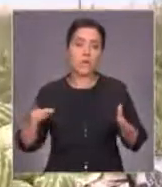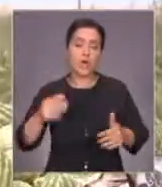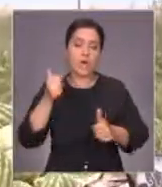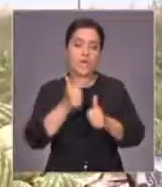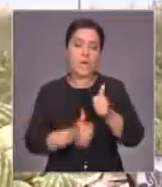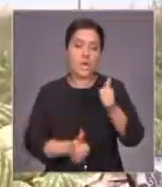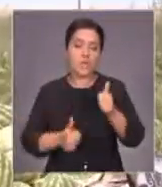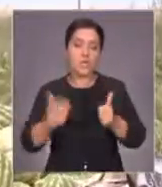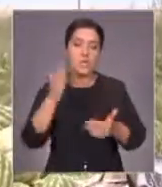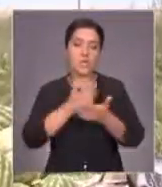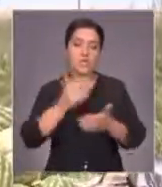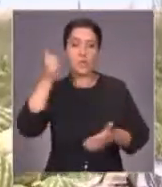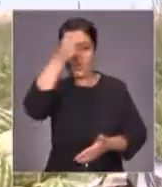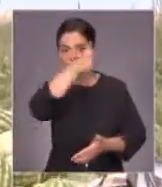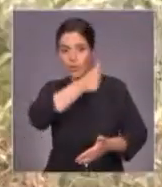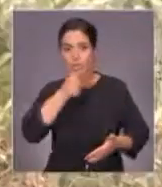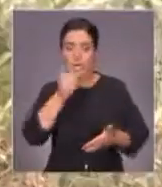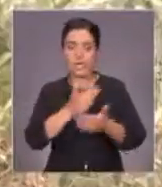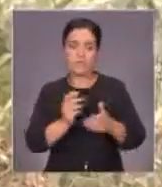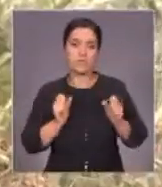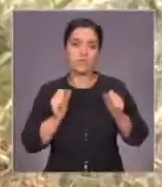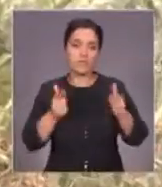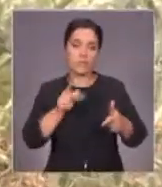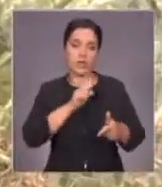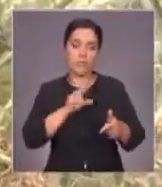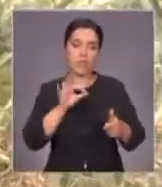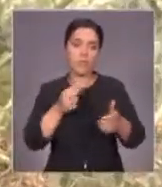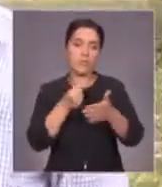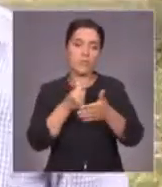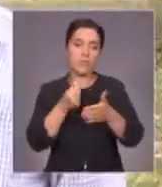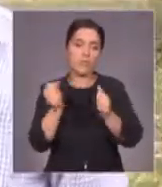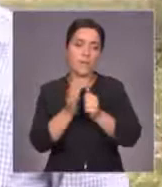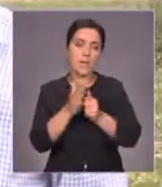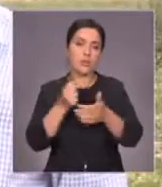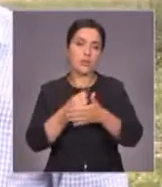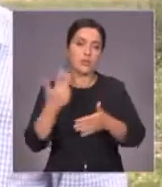сезон предприниматель нанимает от 15 до 30 помощников.